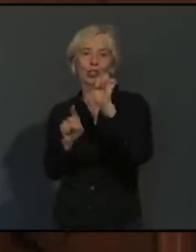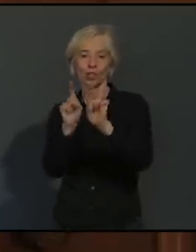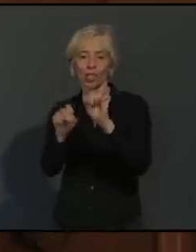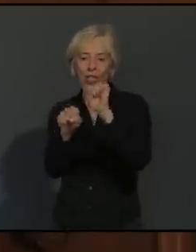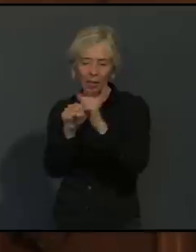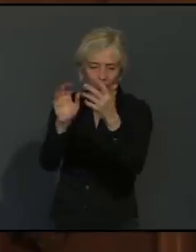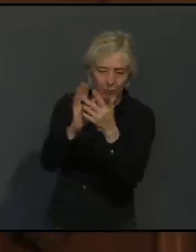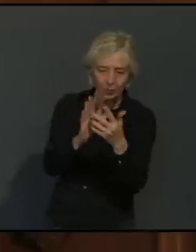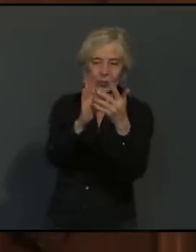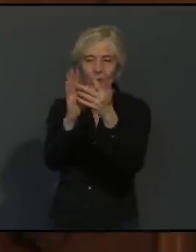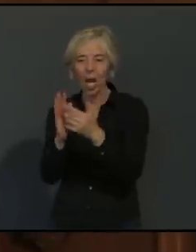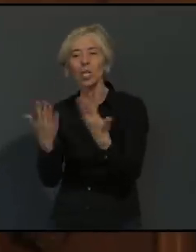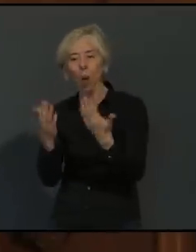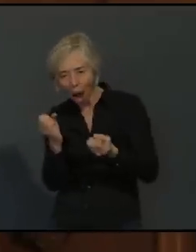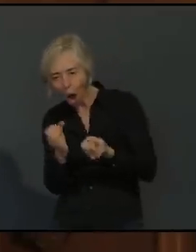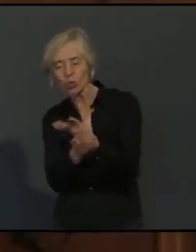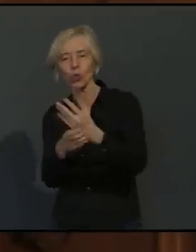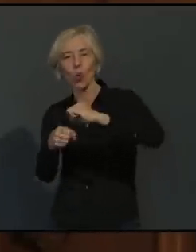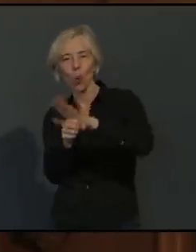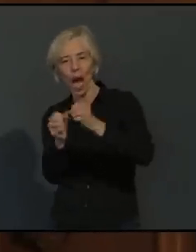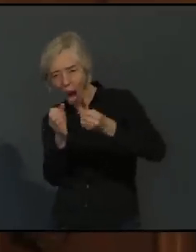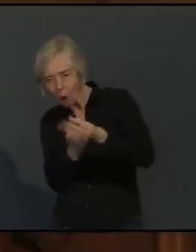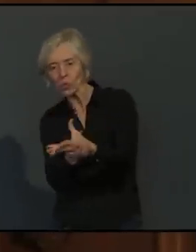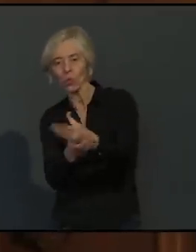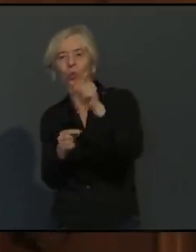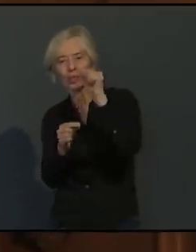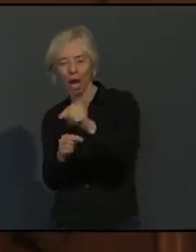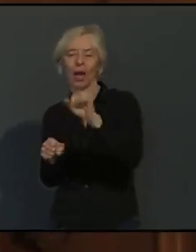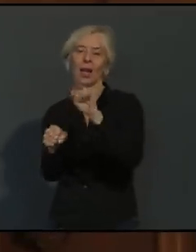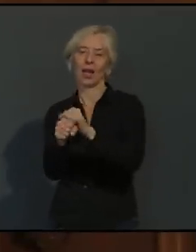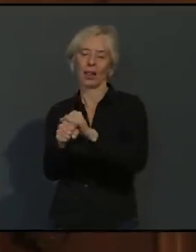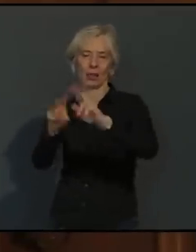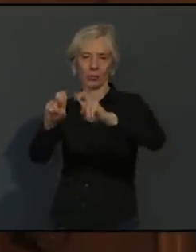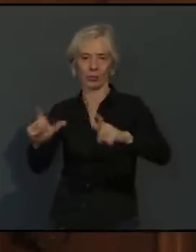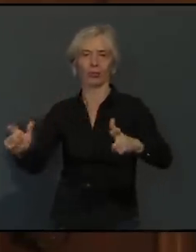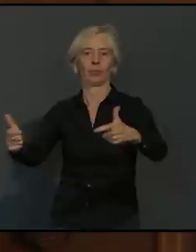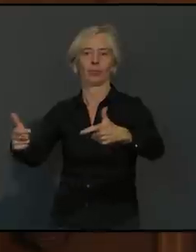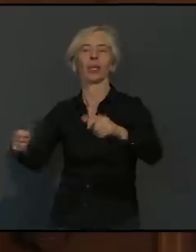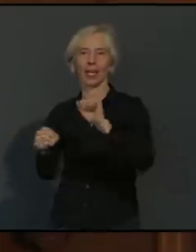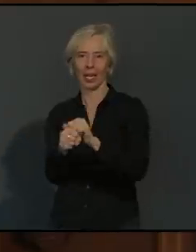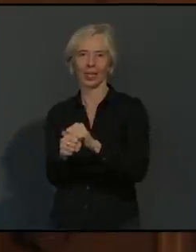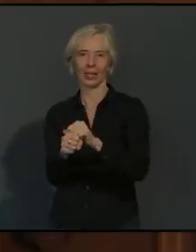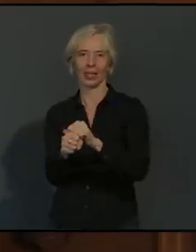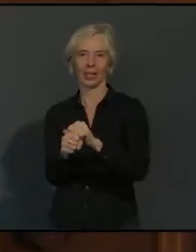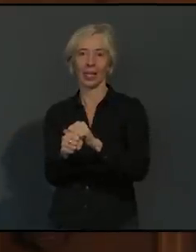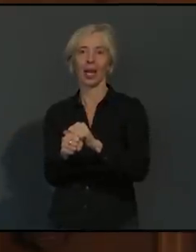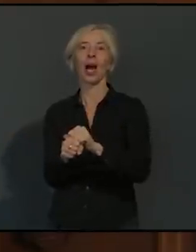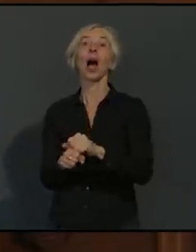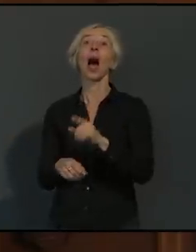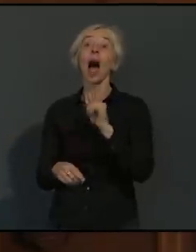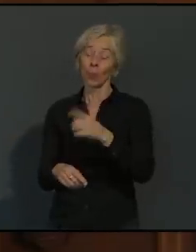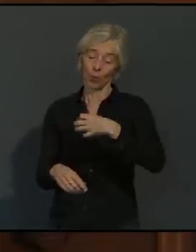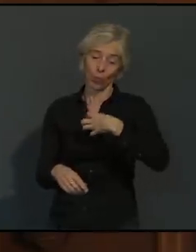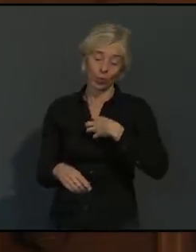die derzeit vorherrschen, damit auch ganz gut in den Griff bekommen. Allerdings das Problem an den Ausbruchsgeschehen, um nochmal weiter auszuholen, ist